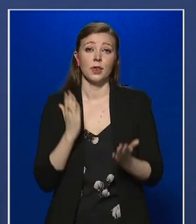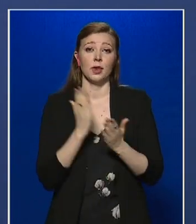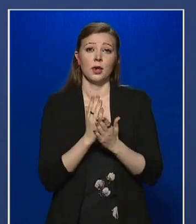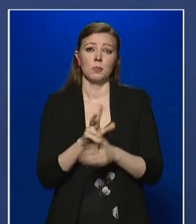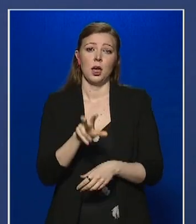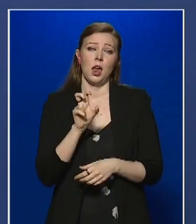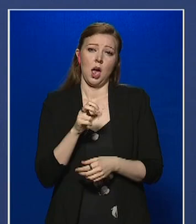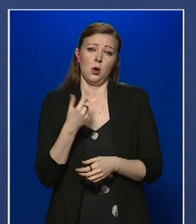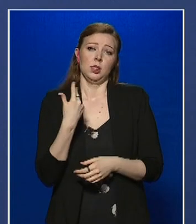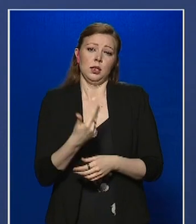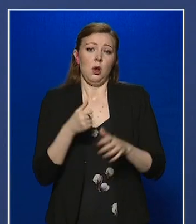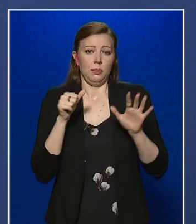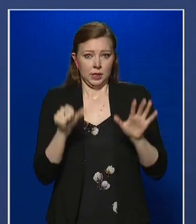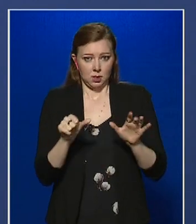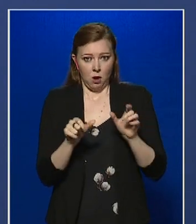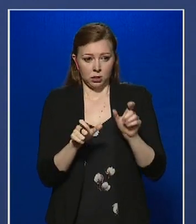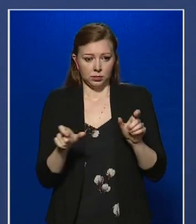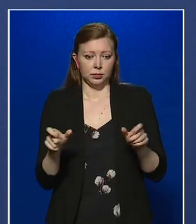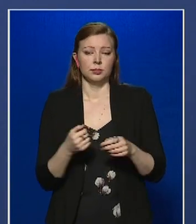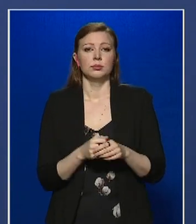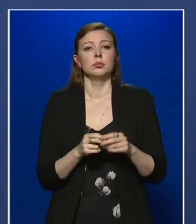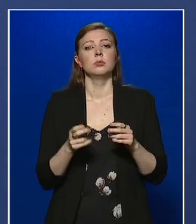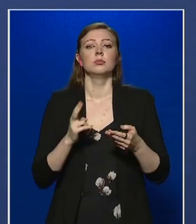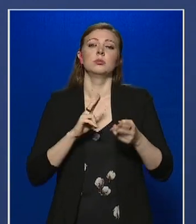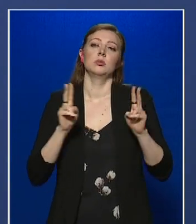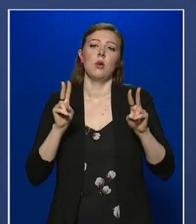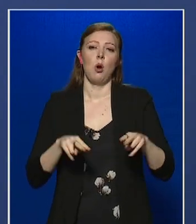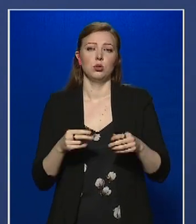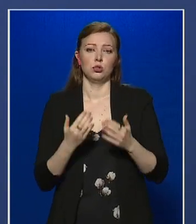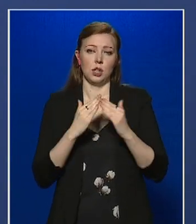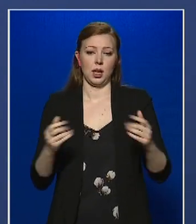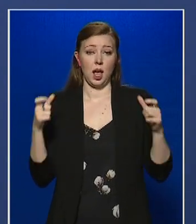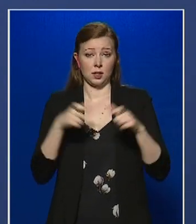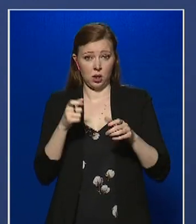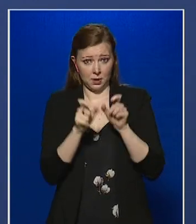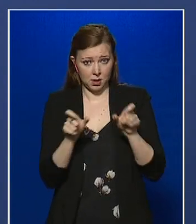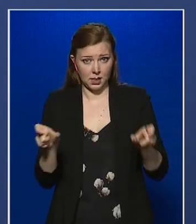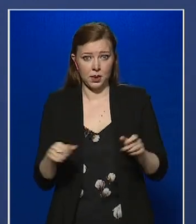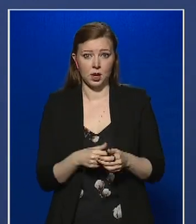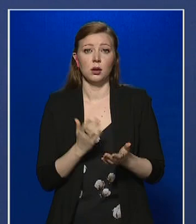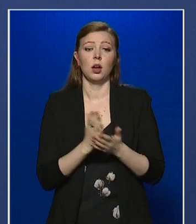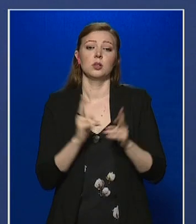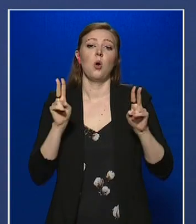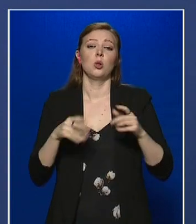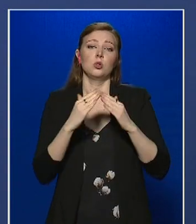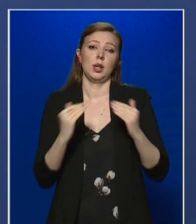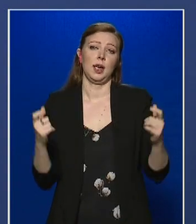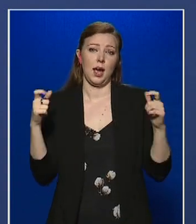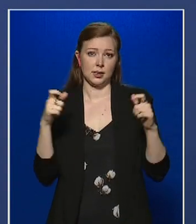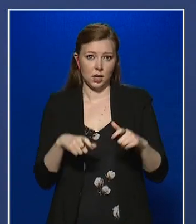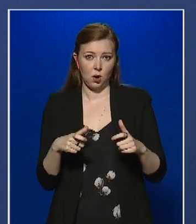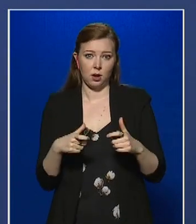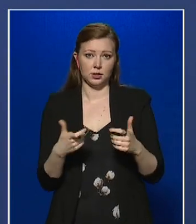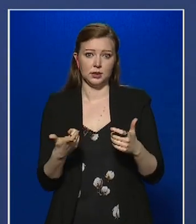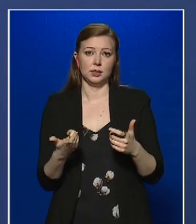336-an vannak azok a hatósági házi karanténban lévő személyek, akik a hatósági házi karantén